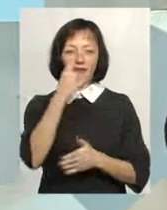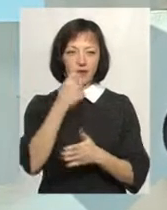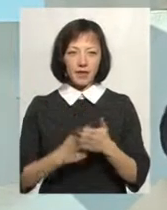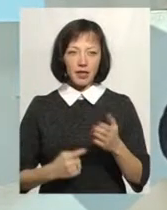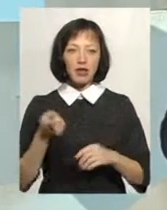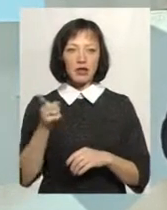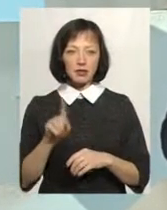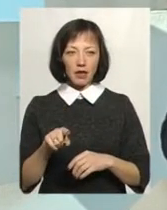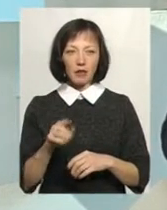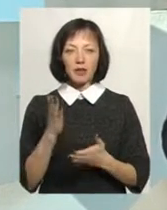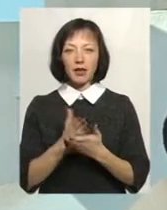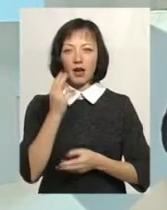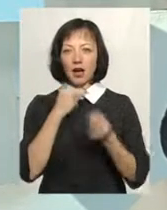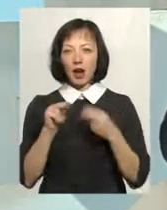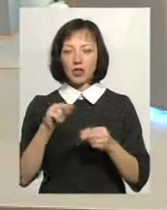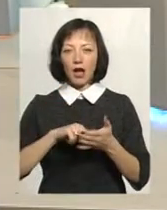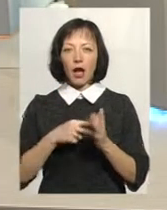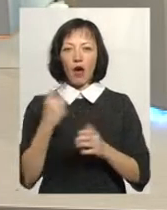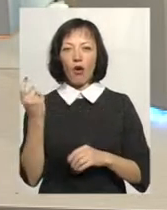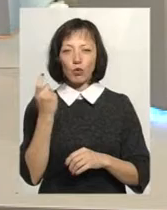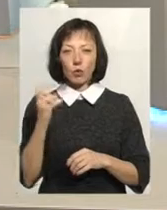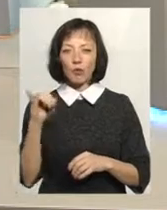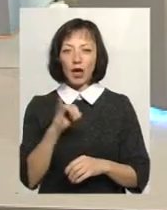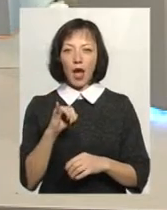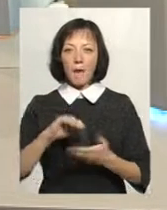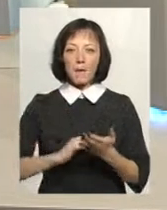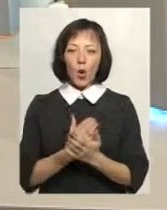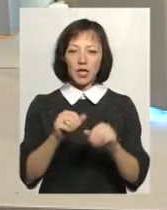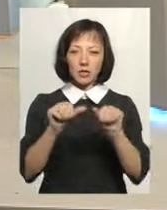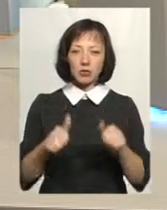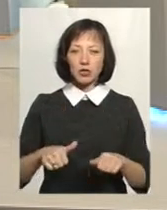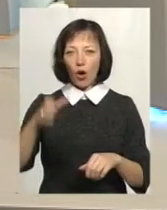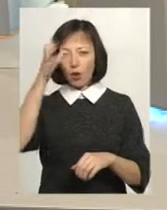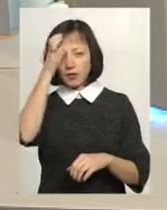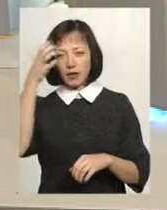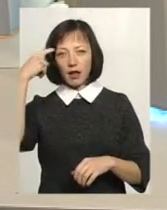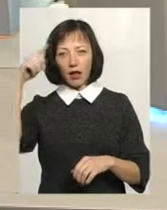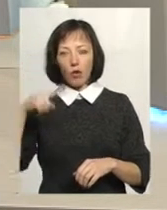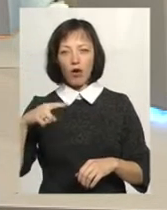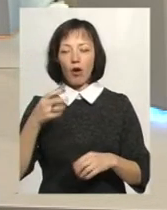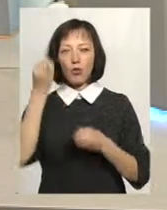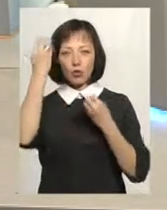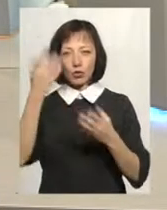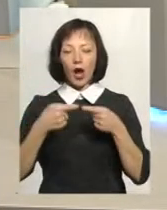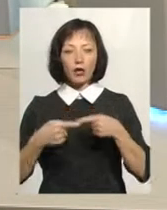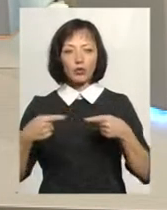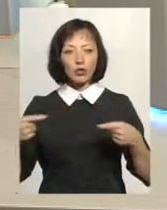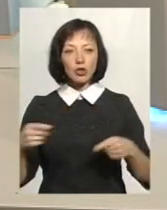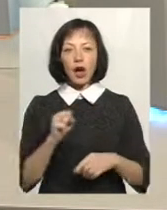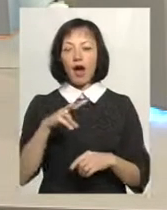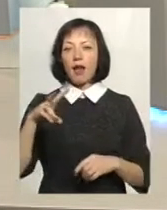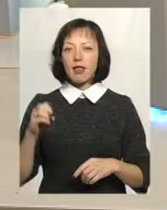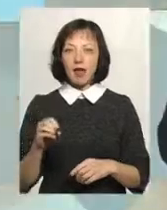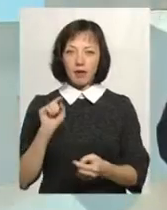є кращою і економіка, і політичні моделі, і освіта, і наука, і культура, тощо. Але атеїзм,